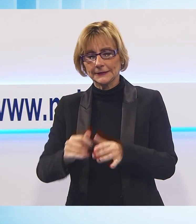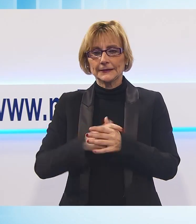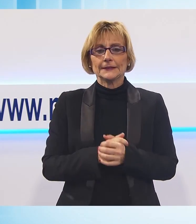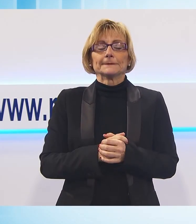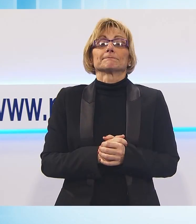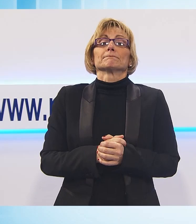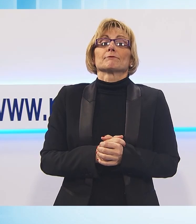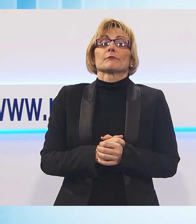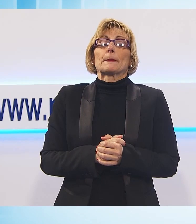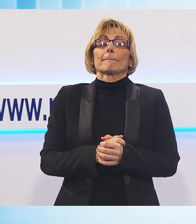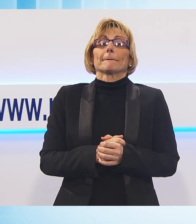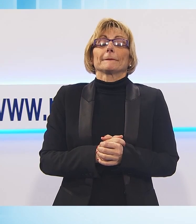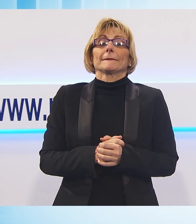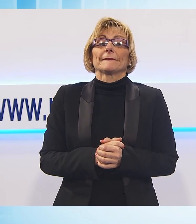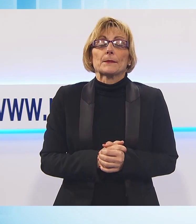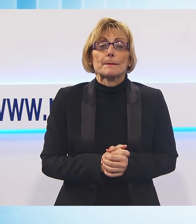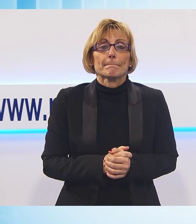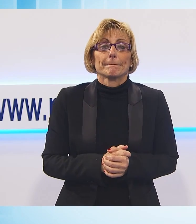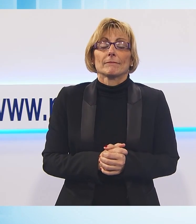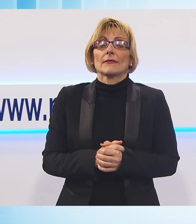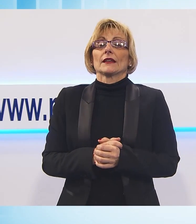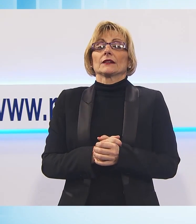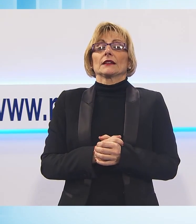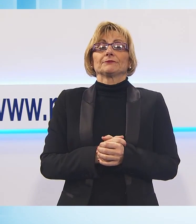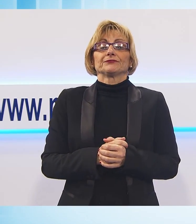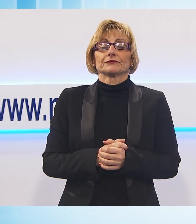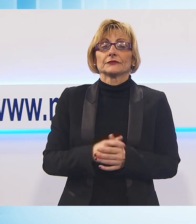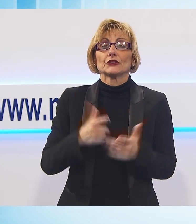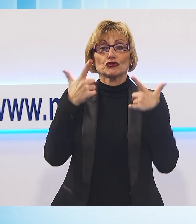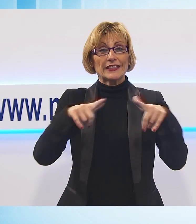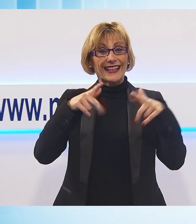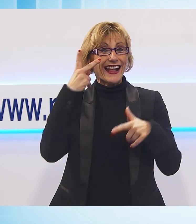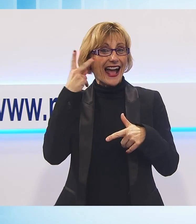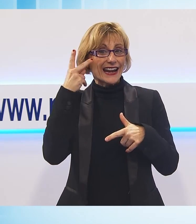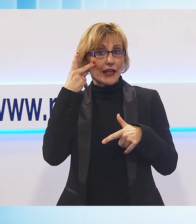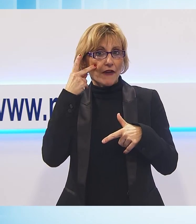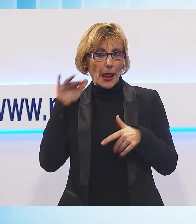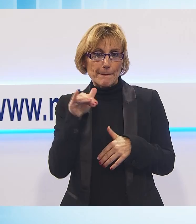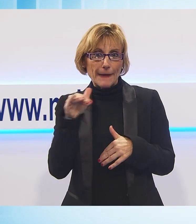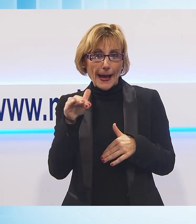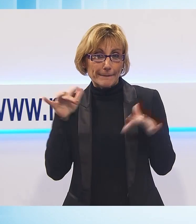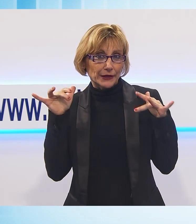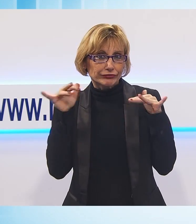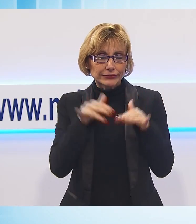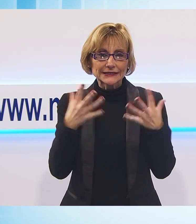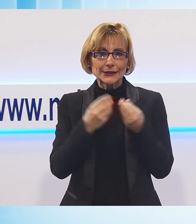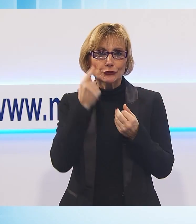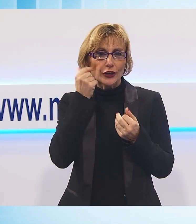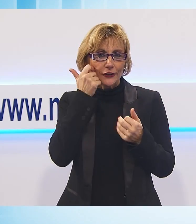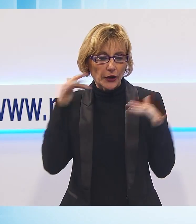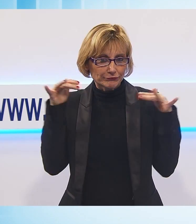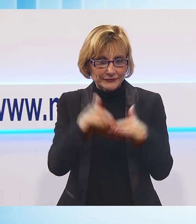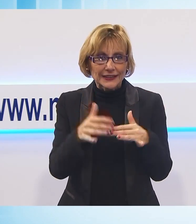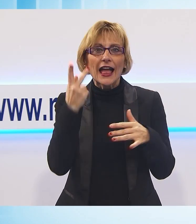bambini accompagnati dai genitori ha assistito all'arrivo della Befana alla cittadella del Carnevale di Viareggio, accompagnata dalle